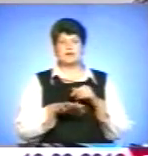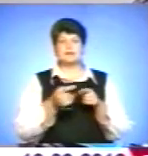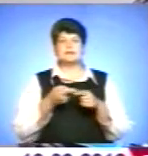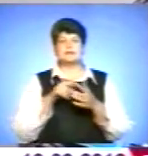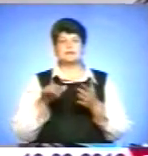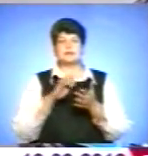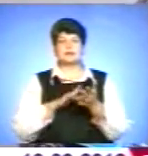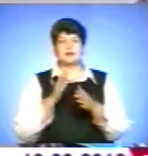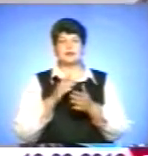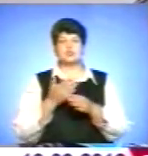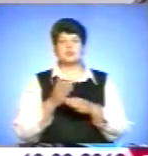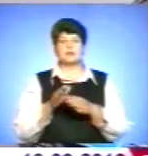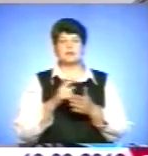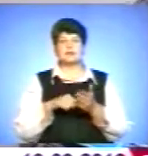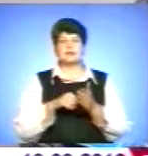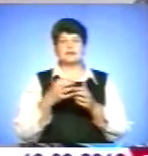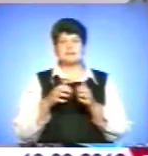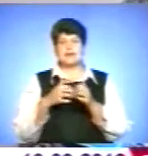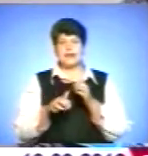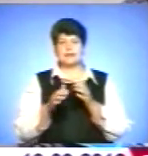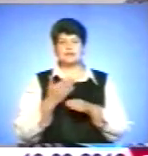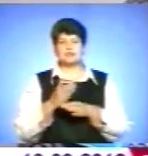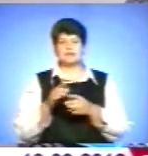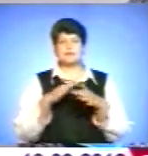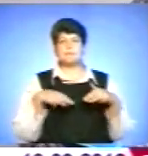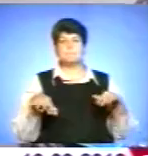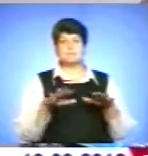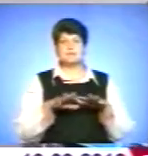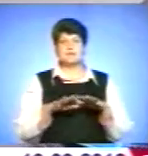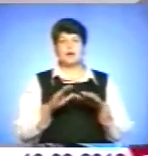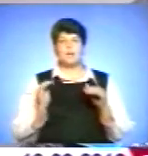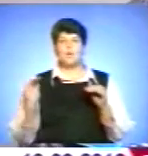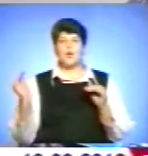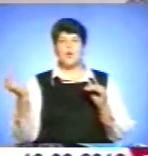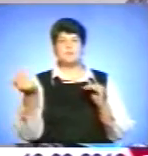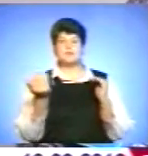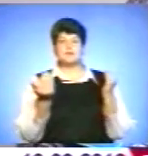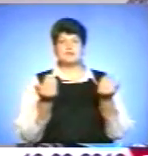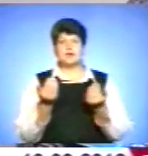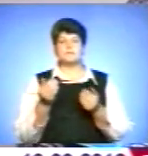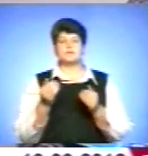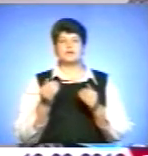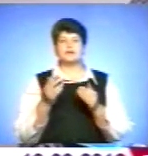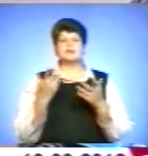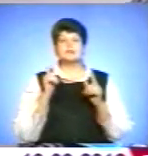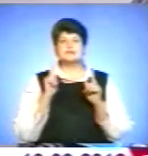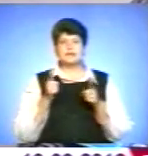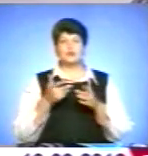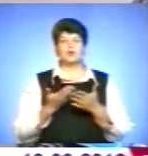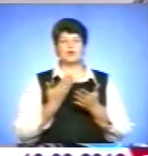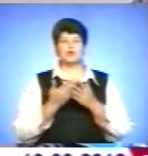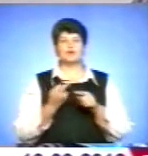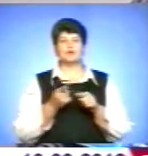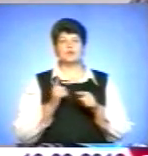центральна частина міста, середня частина міста і окраїни або об'їзна, згідно якої цієї